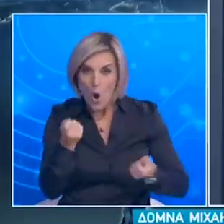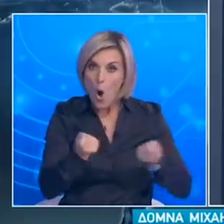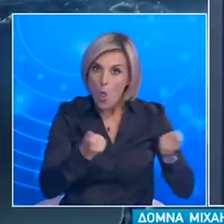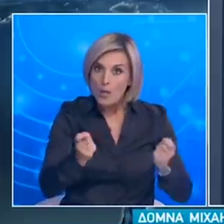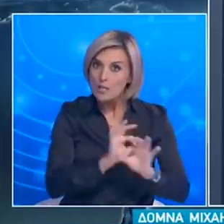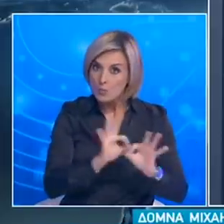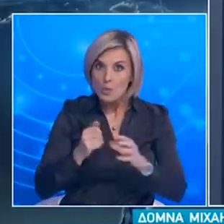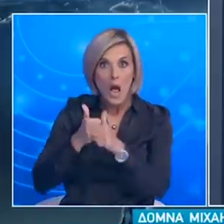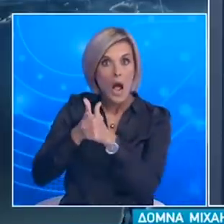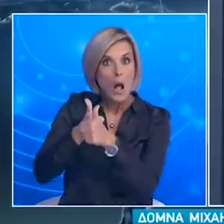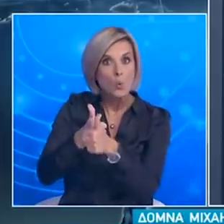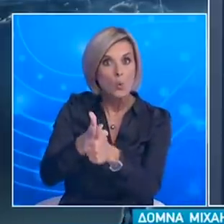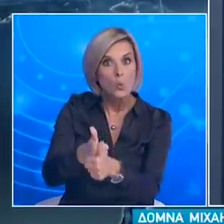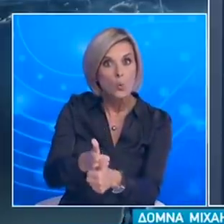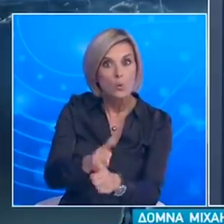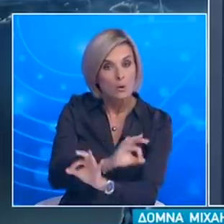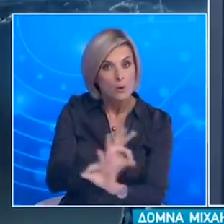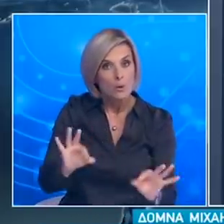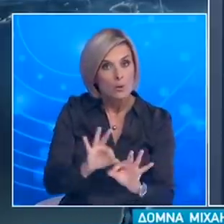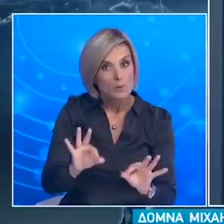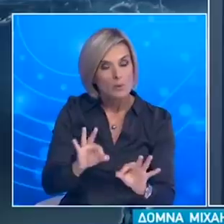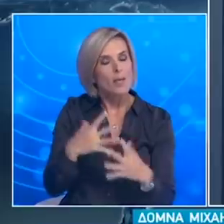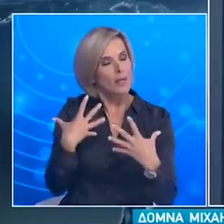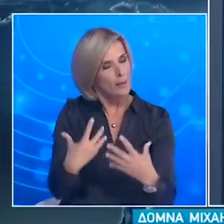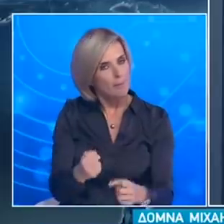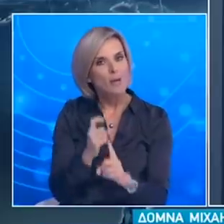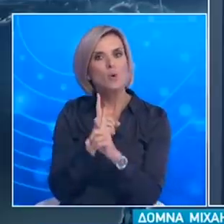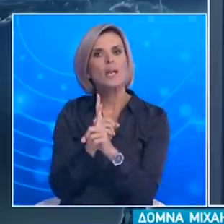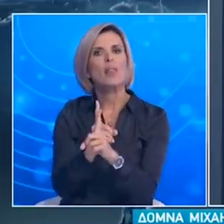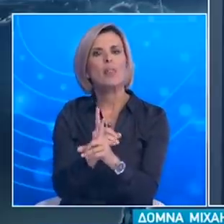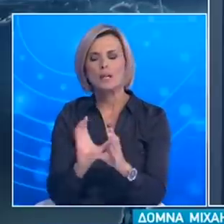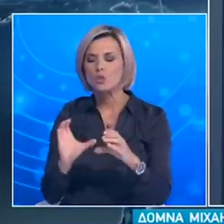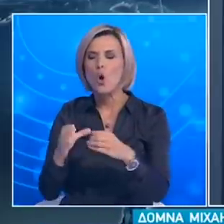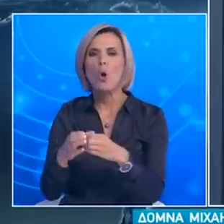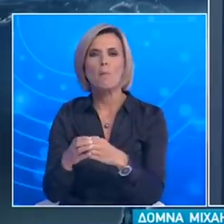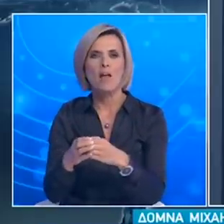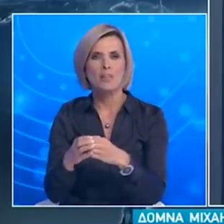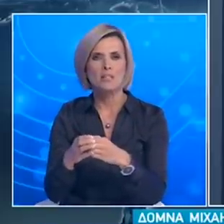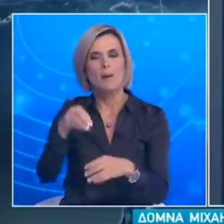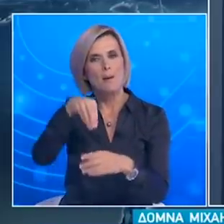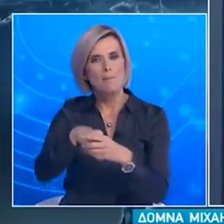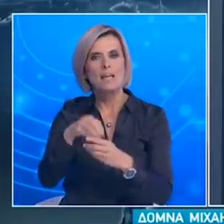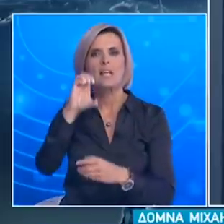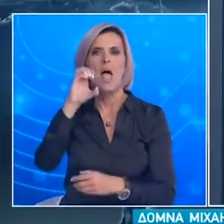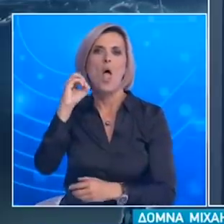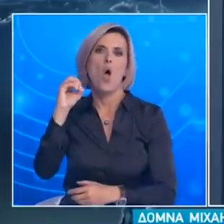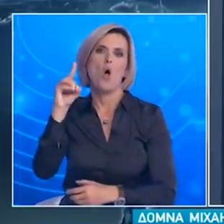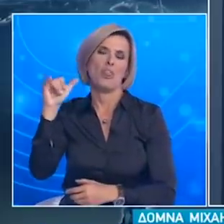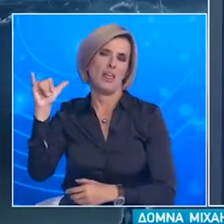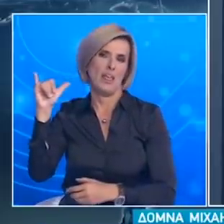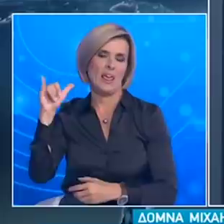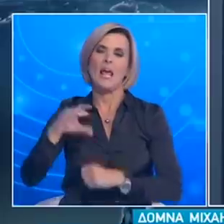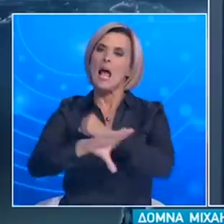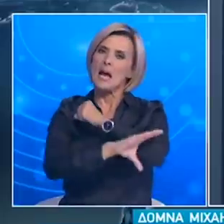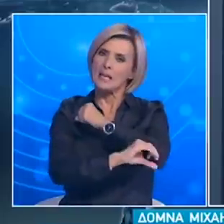Οι σχετικοί έργοι θα διενεργούνται από τα αρμόδια όργανα της Εθνικής Αρχής Διαφάνειας, του ΕΟΔΗ της Γενικής Γραμματείας